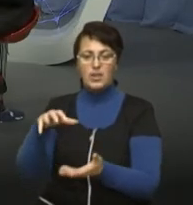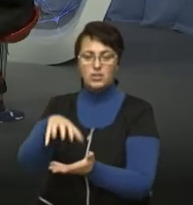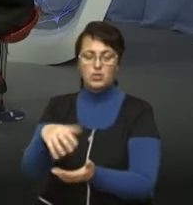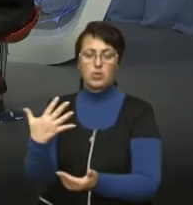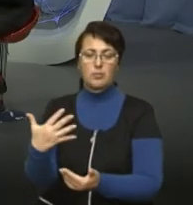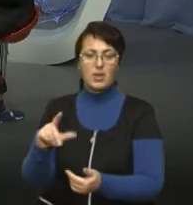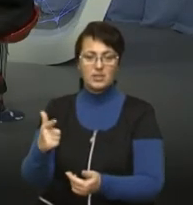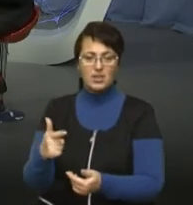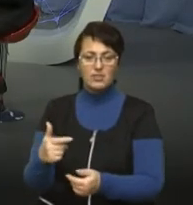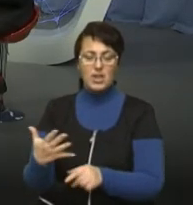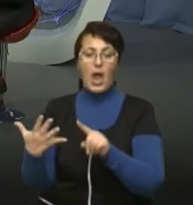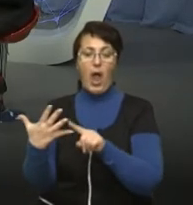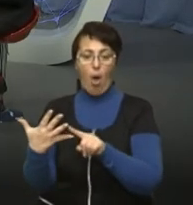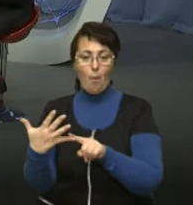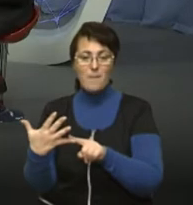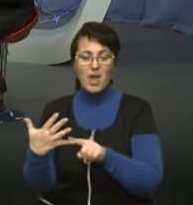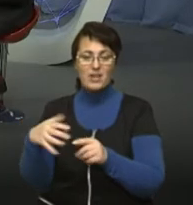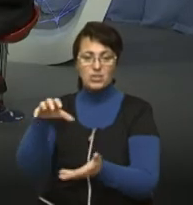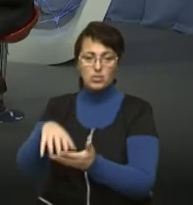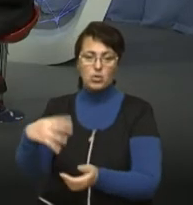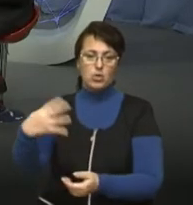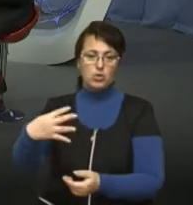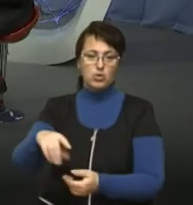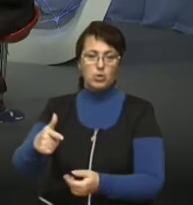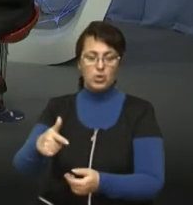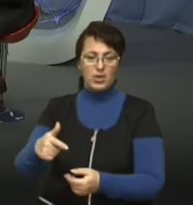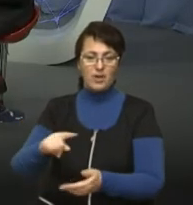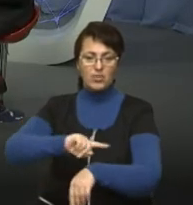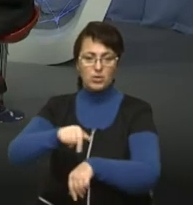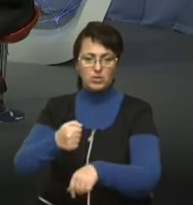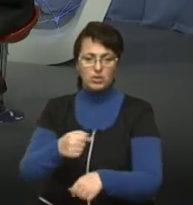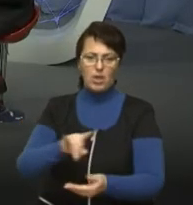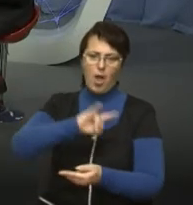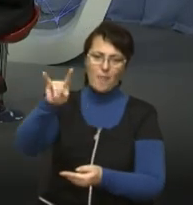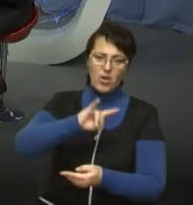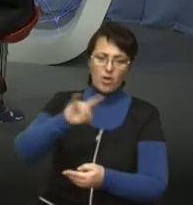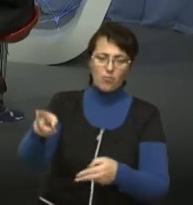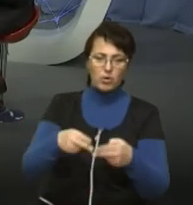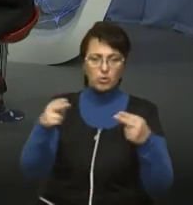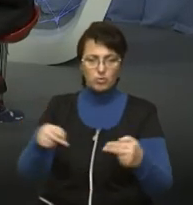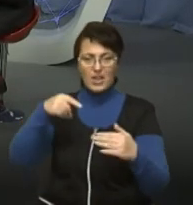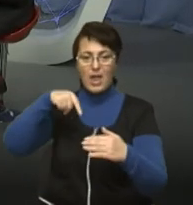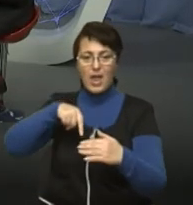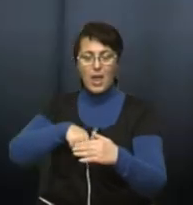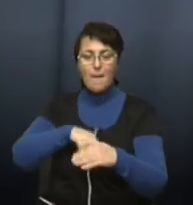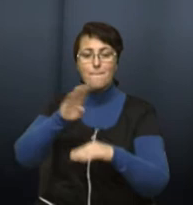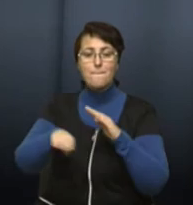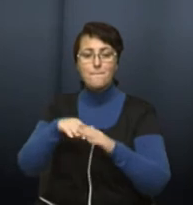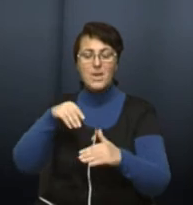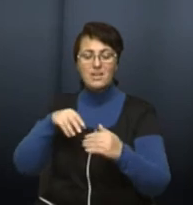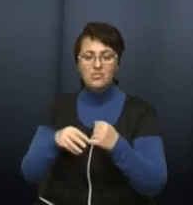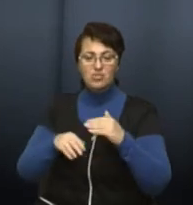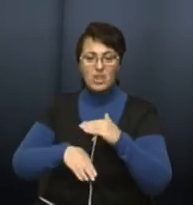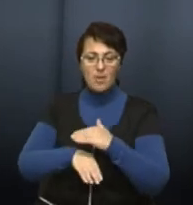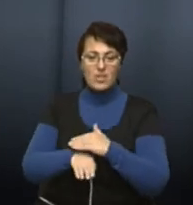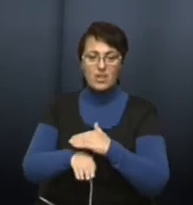5, а у п'ятій зоні – 40 гривень година. Це аеропорти, вокзали, і підземні паркінги. І знову таки цитую,